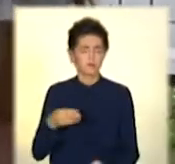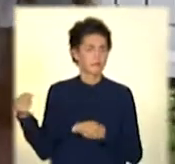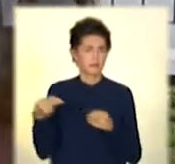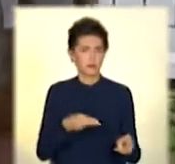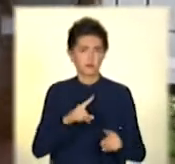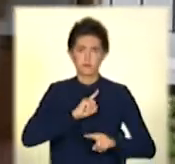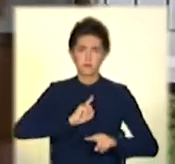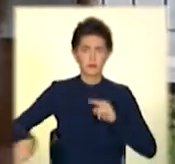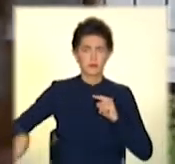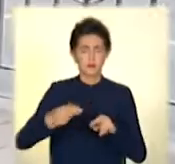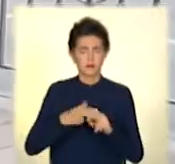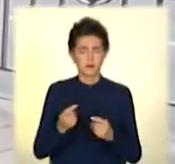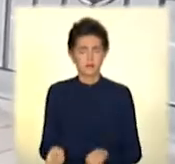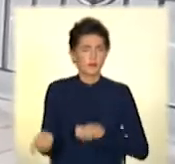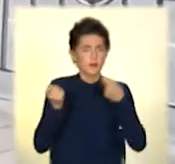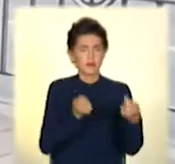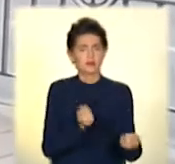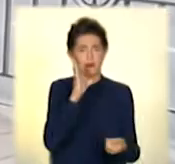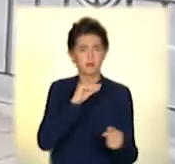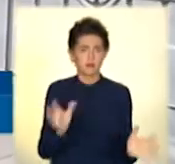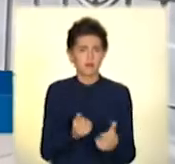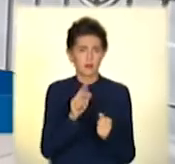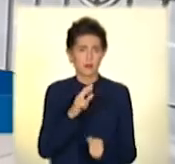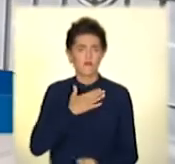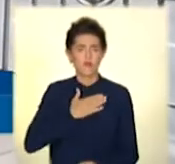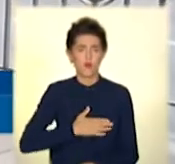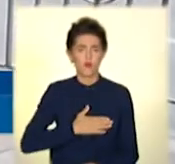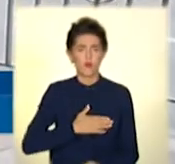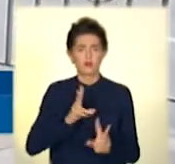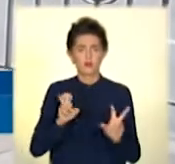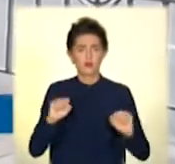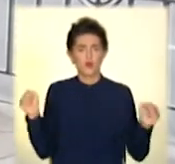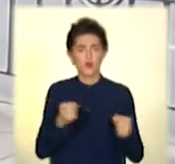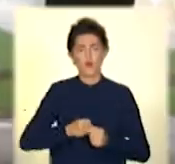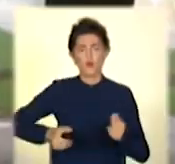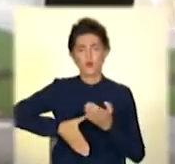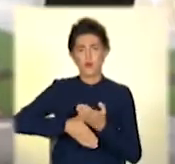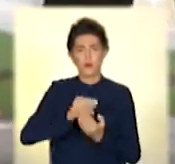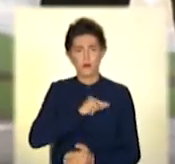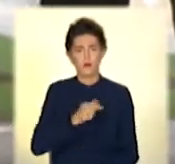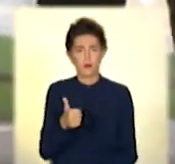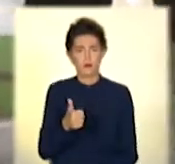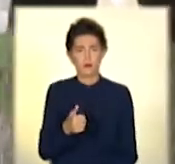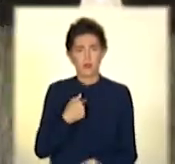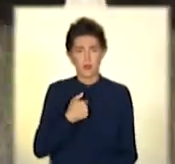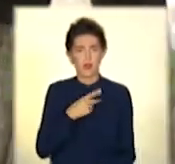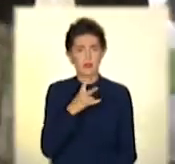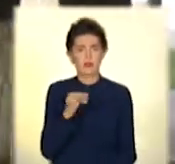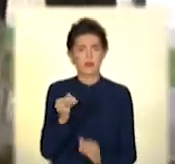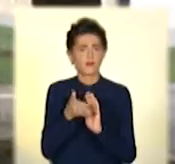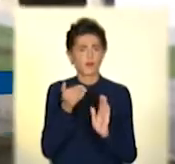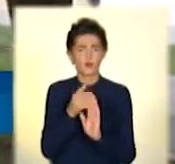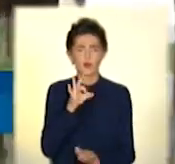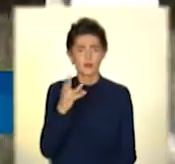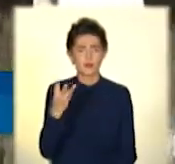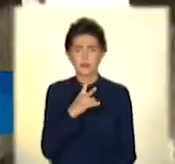Добре, швидко довезли. Я доволен. Скоро допомога добре зробить. Особисто я ніколи не викликала